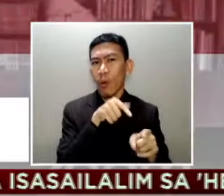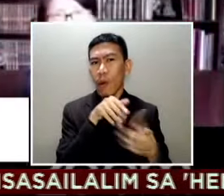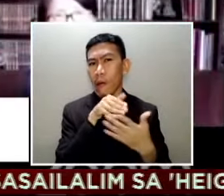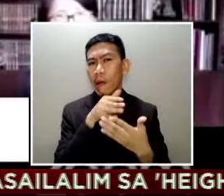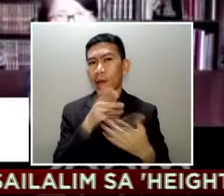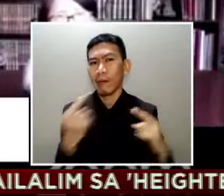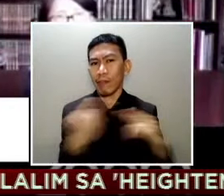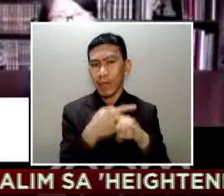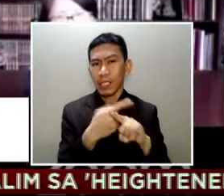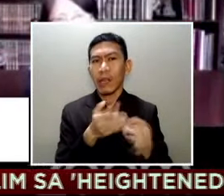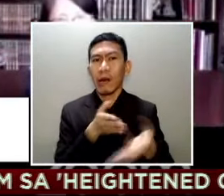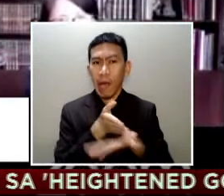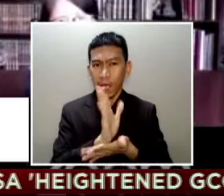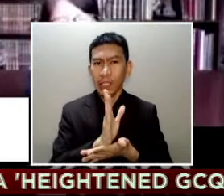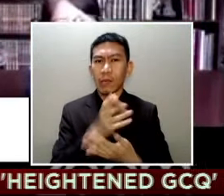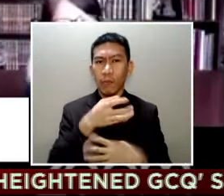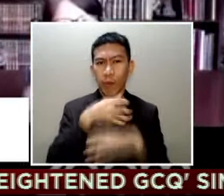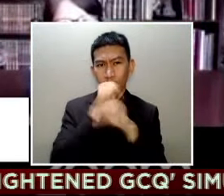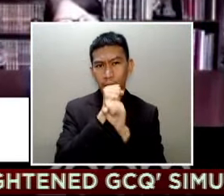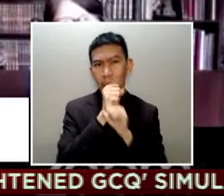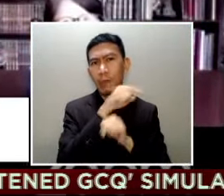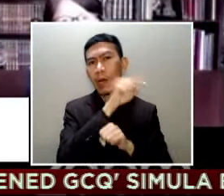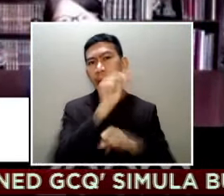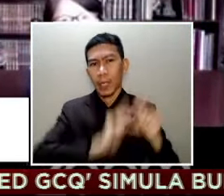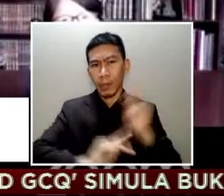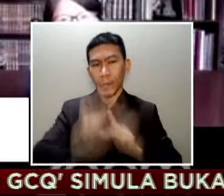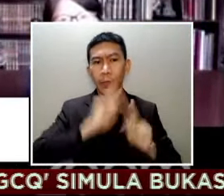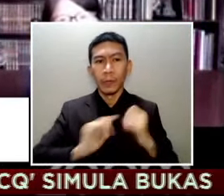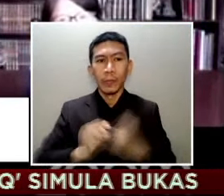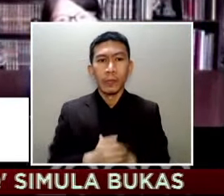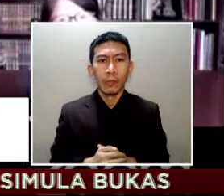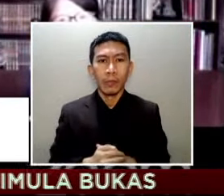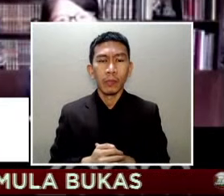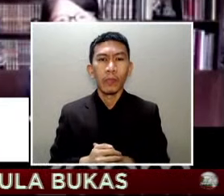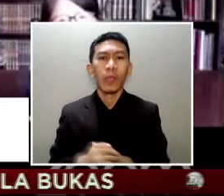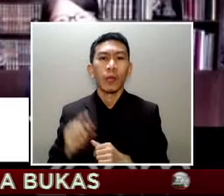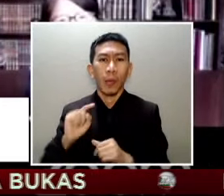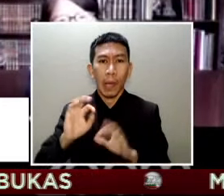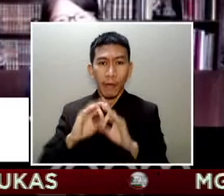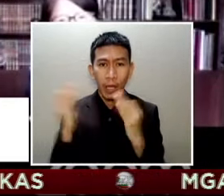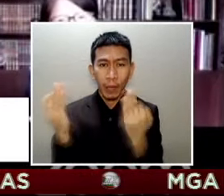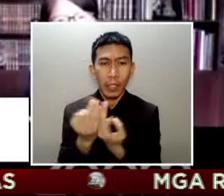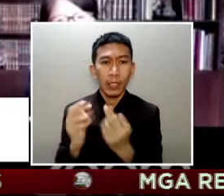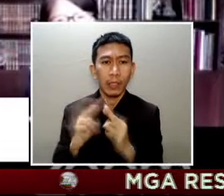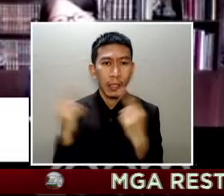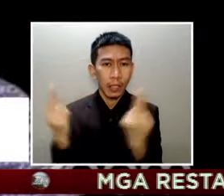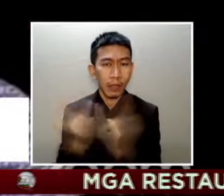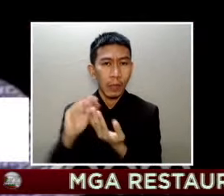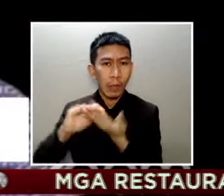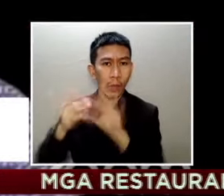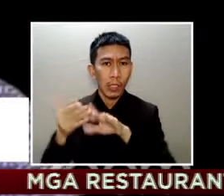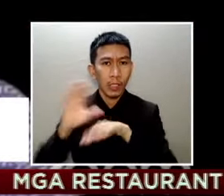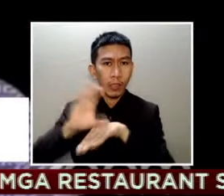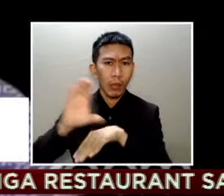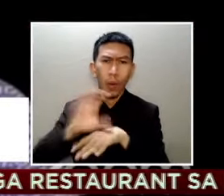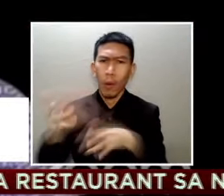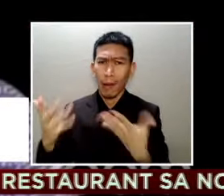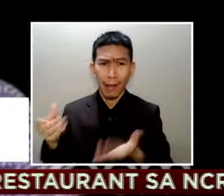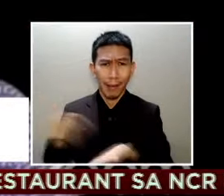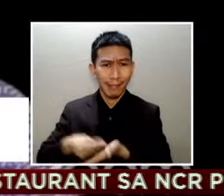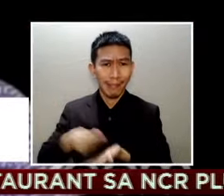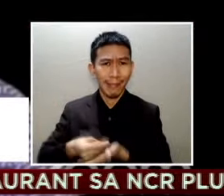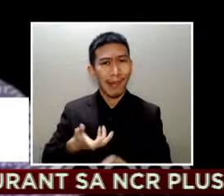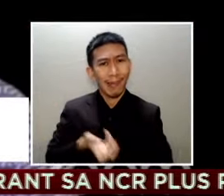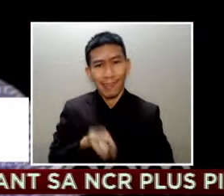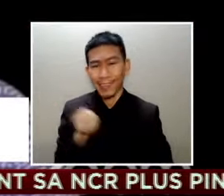parties Gaet naman ng mga kamag-anak ng mga peace consultat halos wala silang ari-arian na maaring habulin Si Tatay